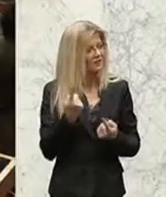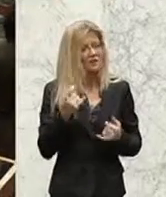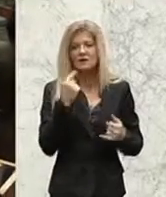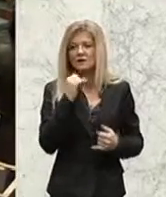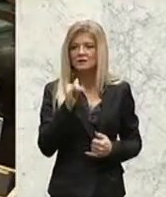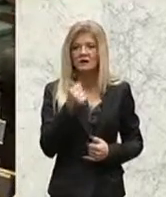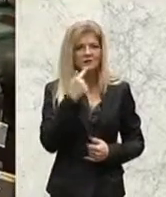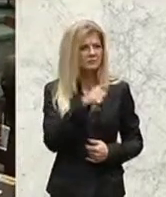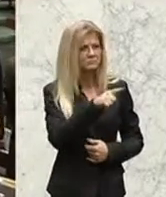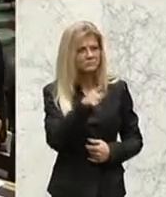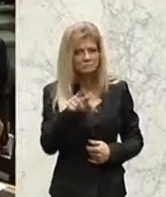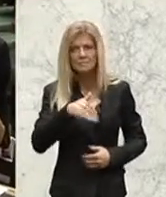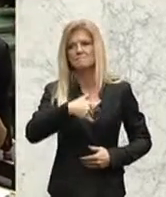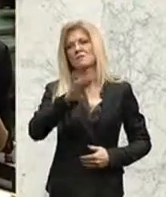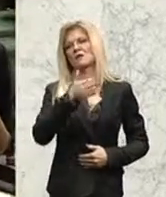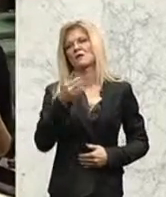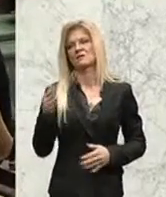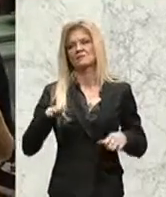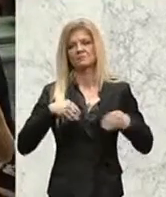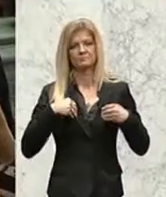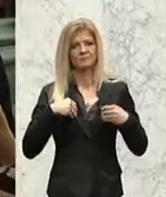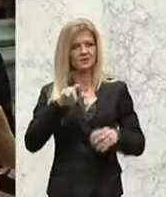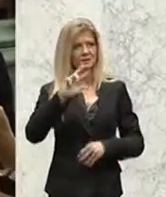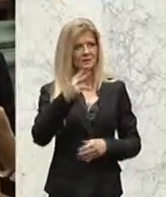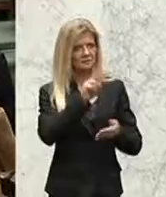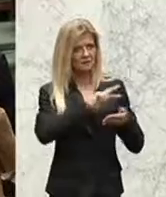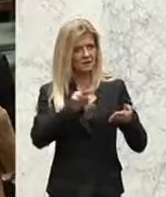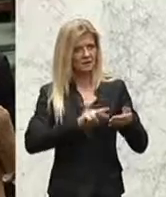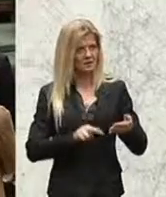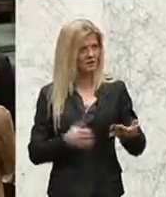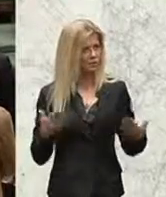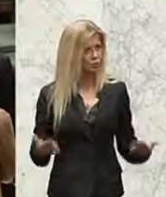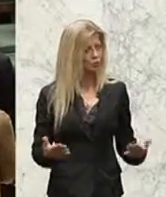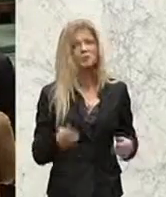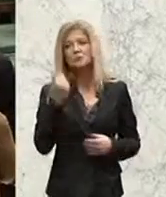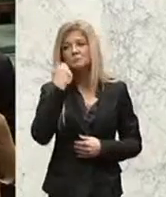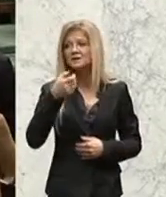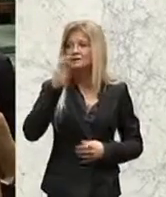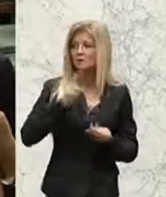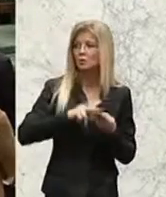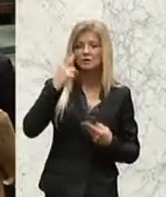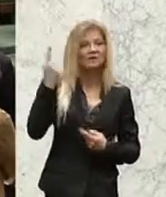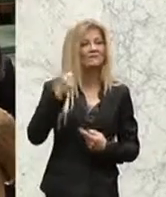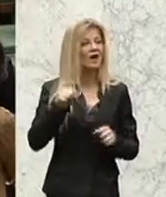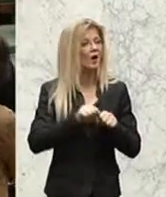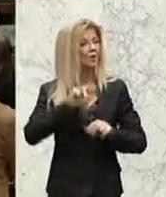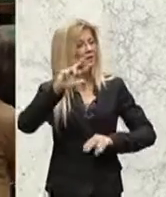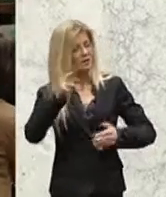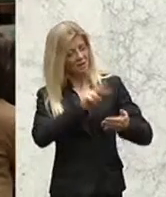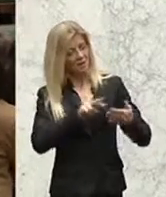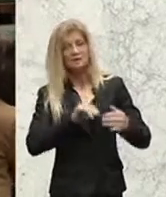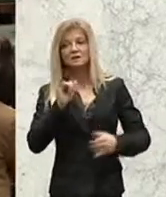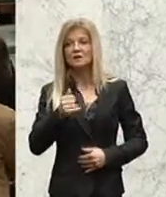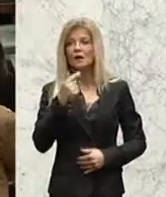Mehrheit angenommen. Dritte Lesung, bitte jene Damen und Herren, die auch in dritter Lesung diesem Gesetz